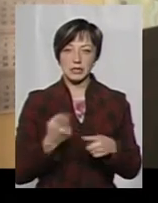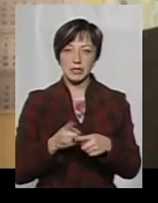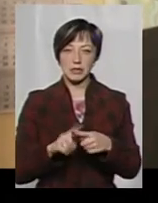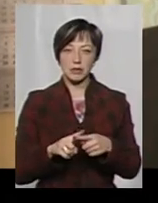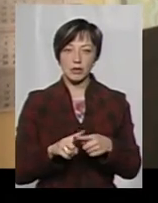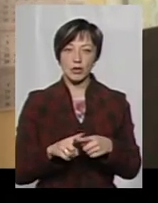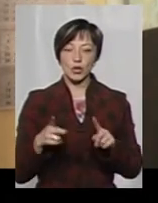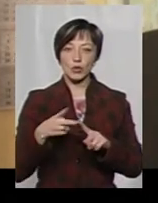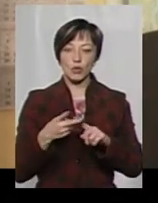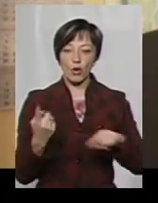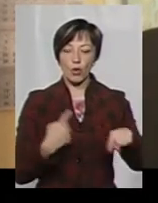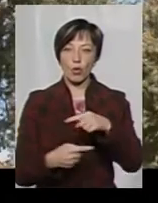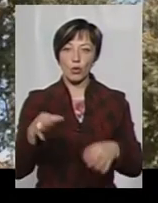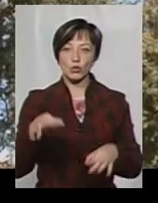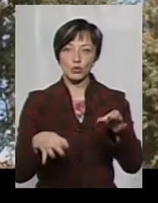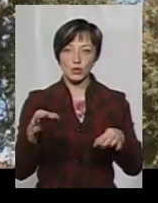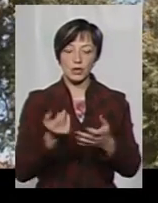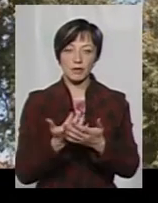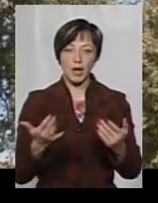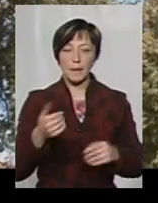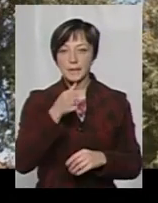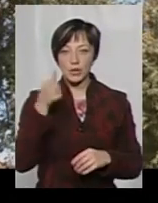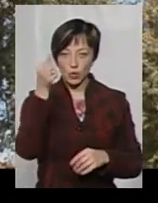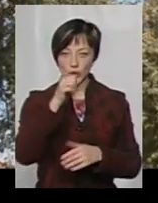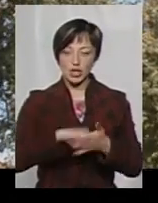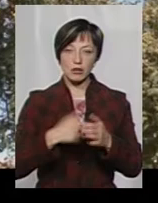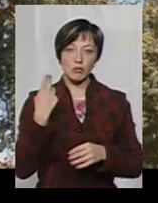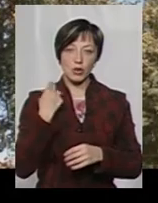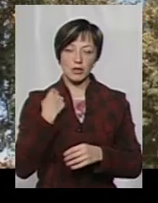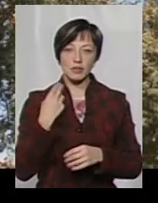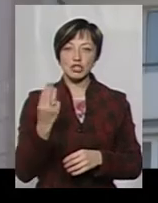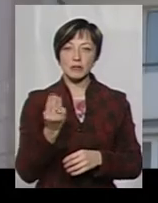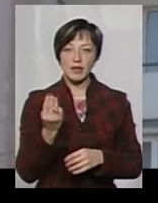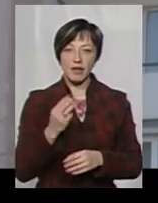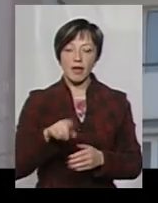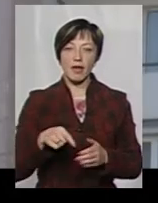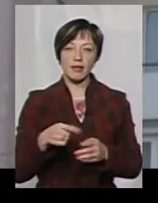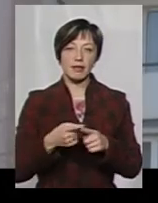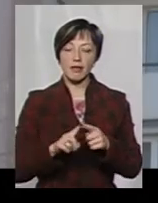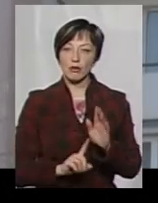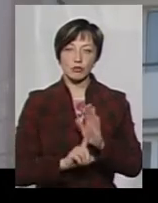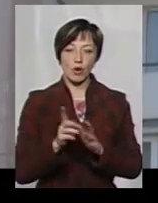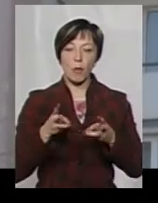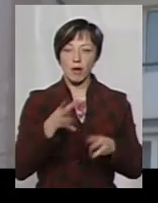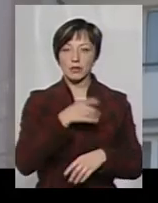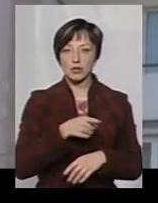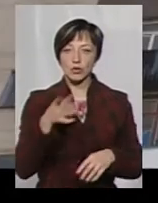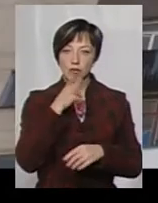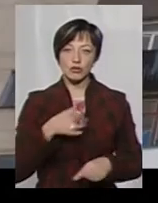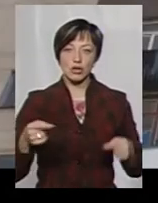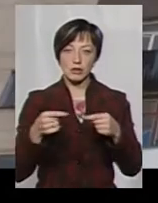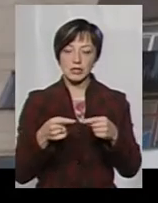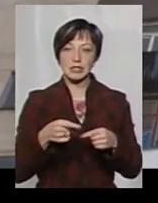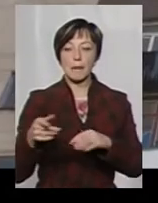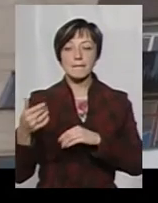проходимо вже друге коло судів». Нагадаємо, минулого року через борги «Нафтогазу» «Шепетівка Енергоінвест» не розпочав опалювальний сезон вчасно.